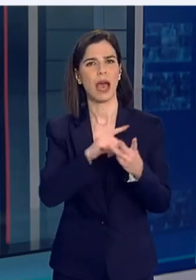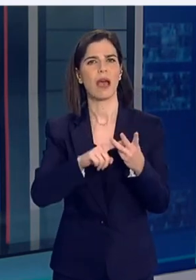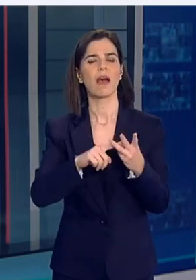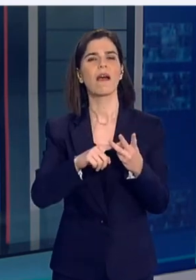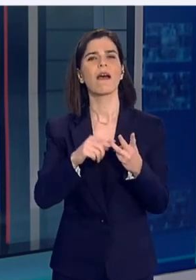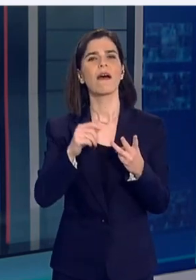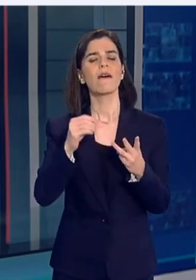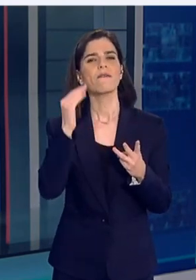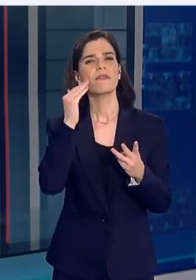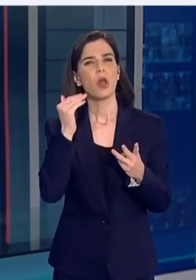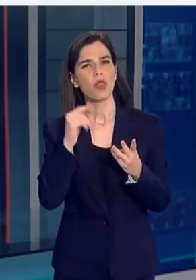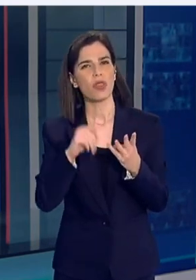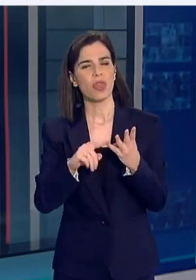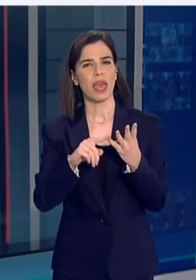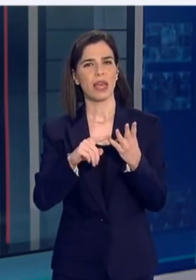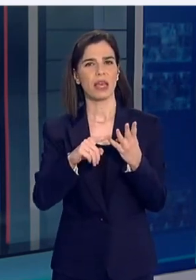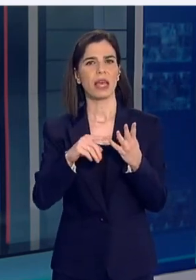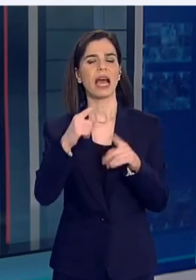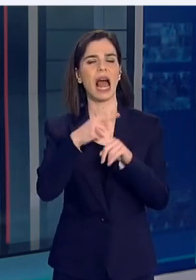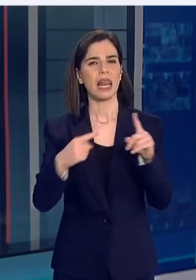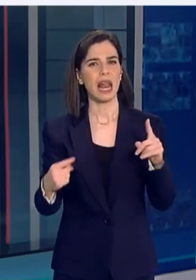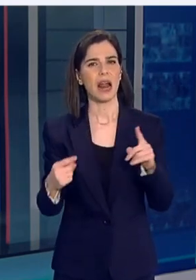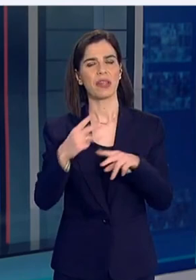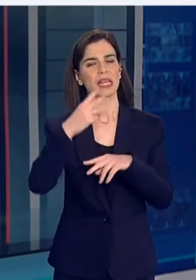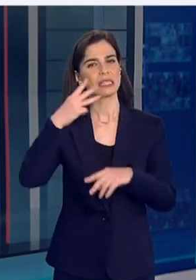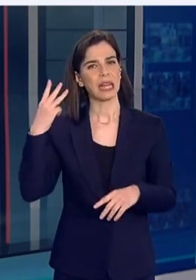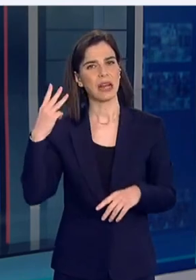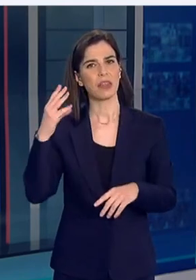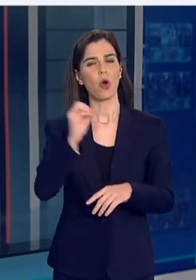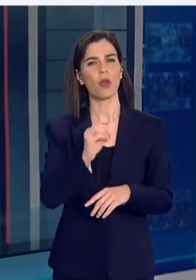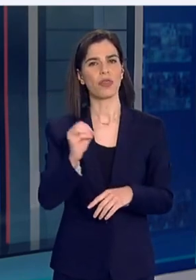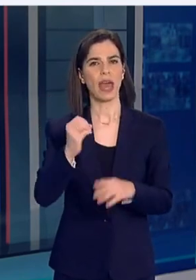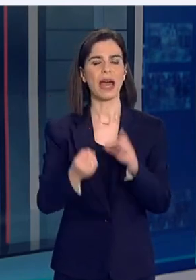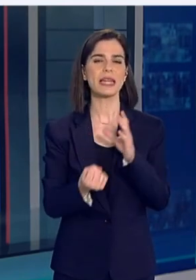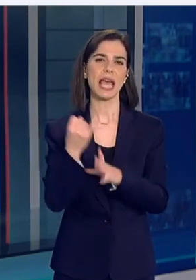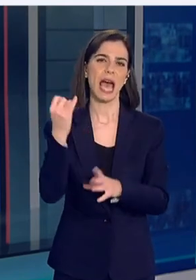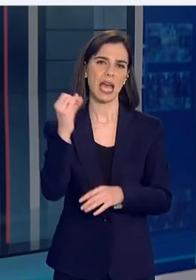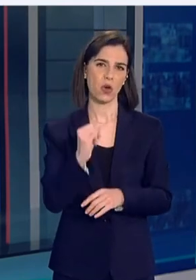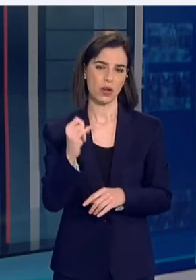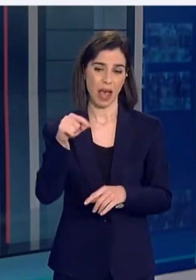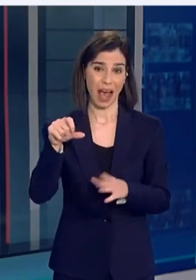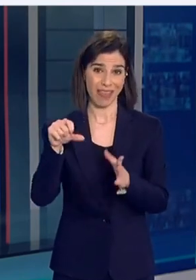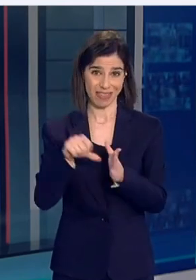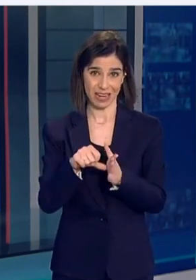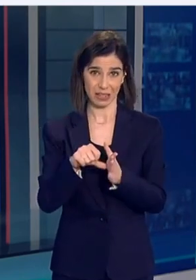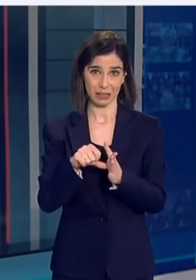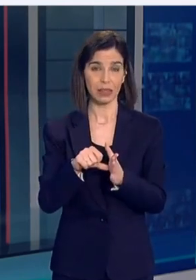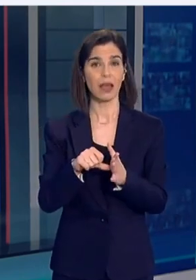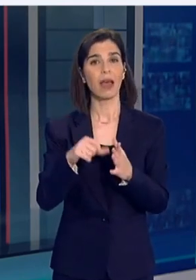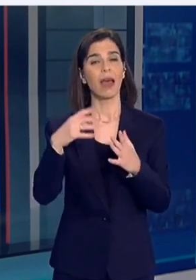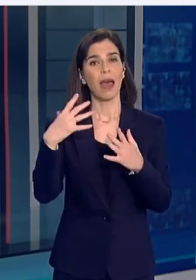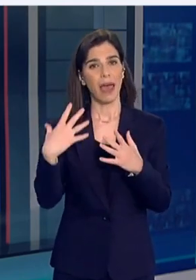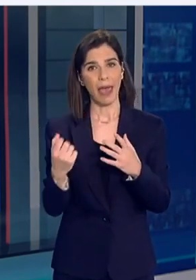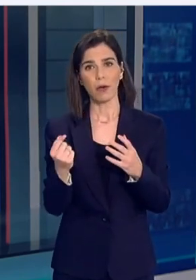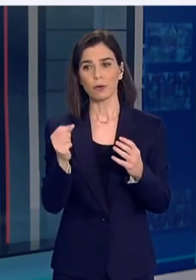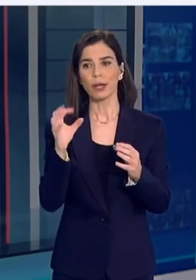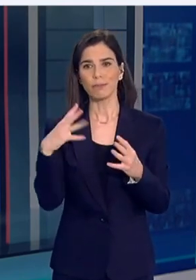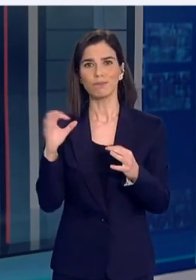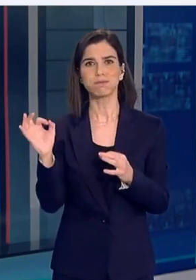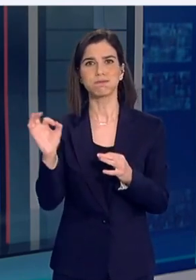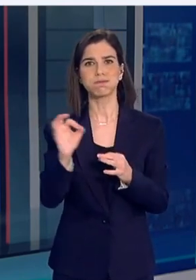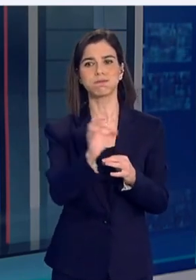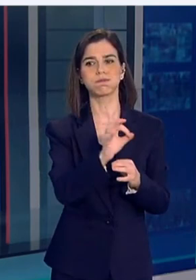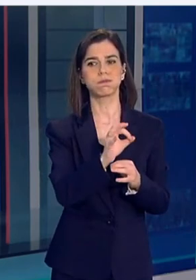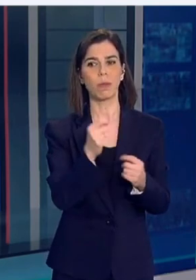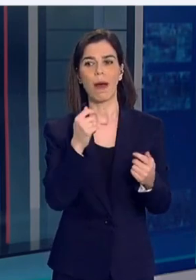η Φιλοθέη Ψυχικό, το Χαλάνδρι, η Ξάνθη, η Ορδέα, και η Νέα Ιωνία Αττικής, παρουσιάζουν έντονο επιδημιολογικό